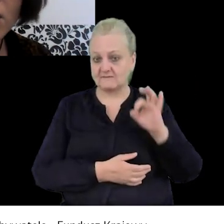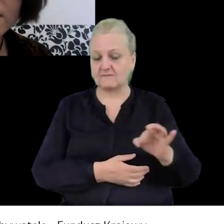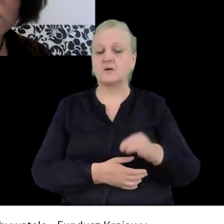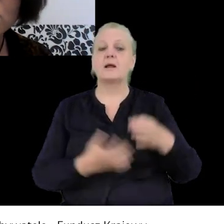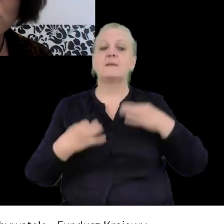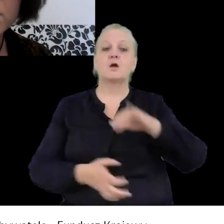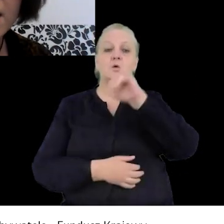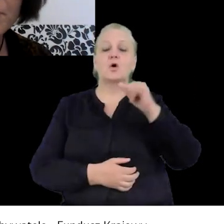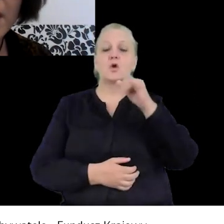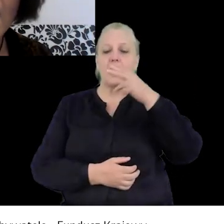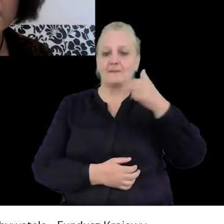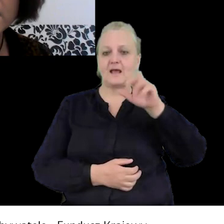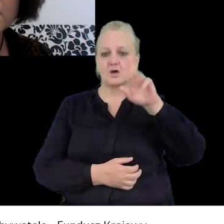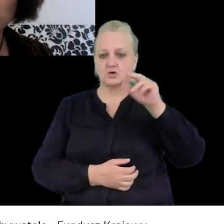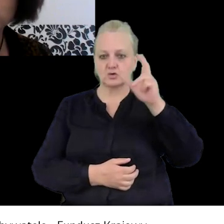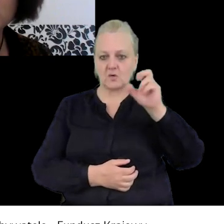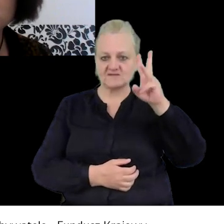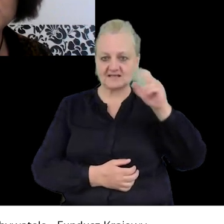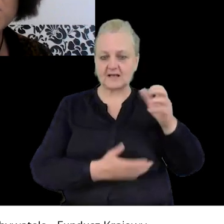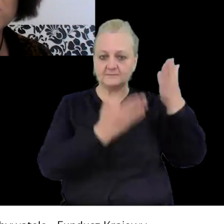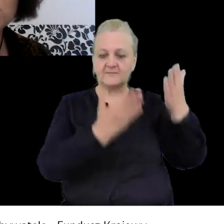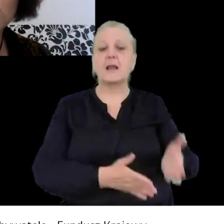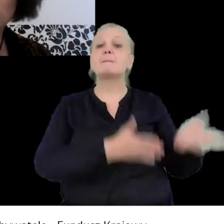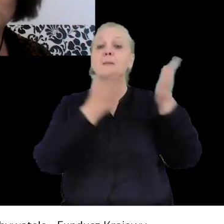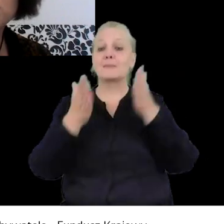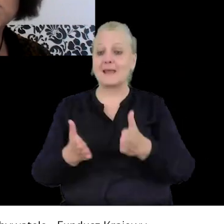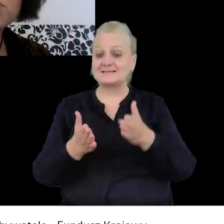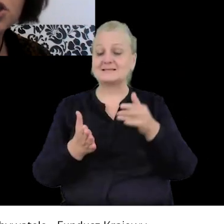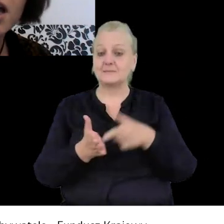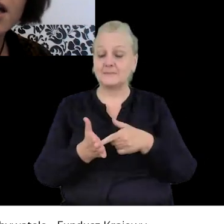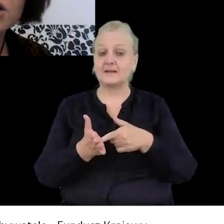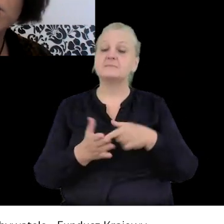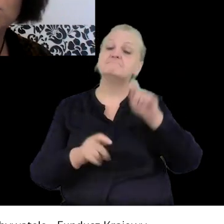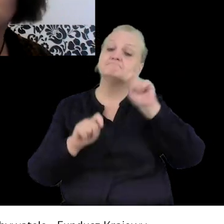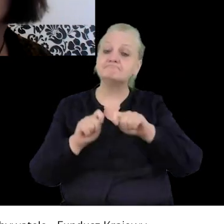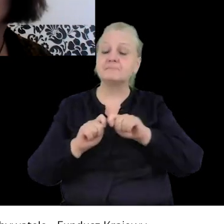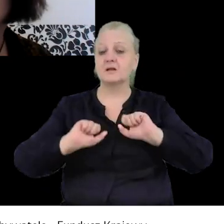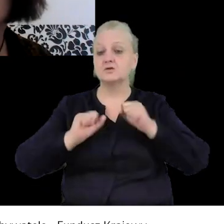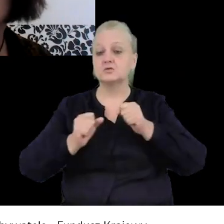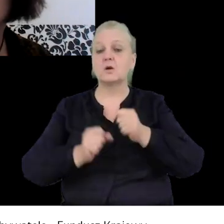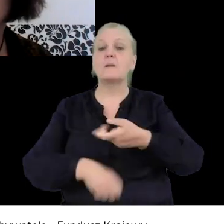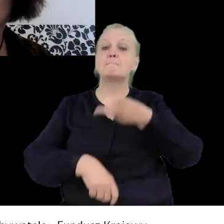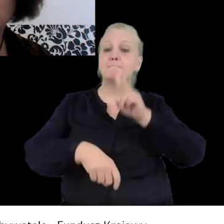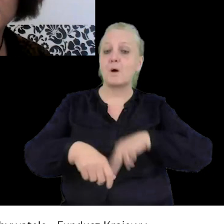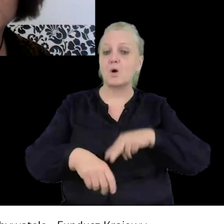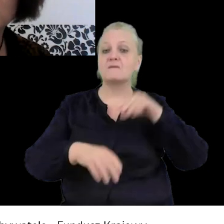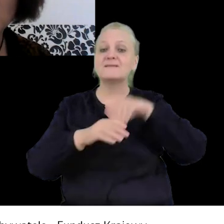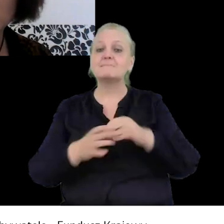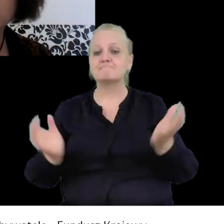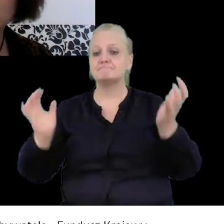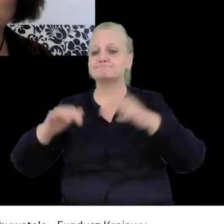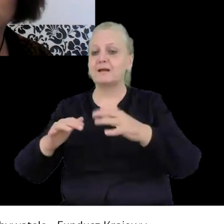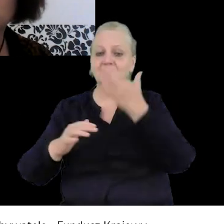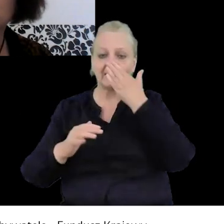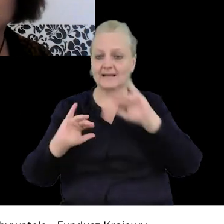Pani Joanna Rostkowska i potem przyjrzymy się działaniom policji podczas zgromadzeń.